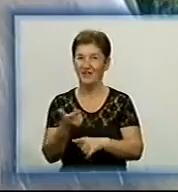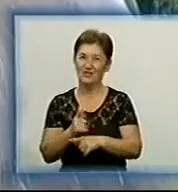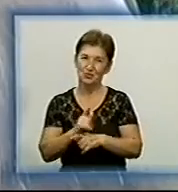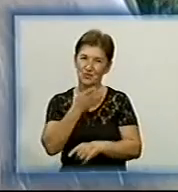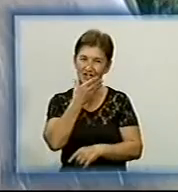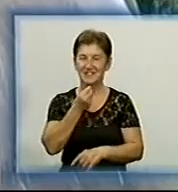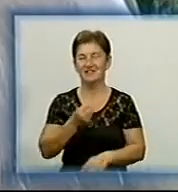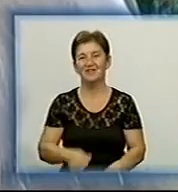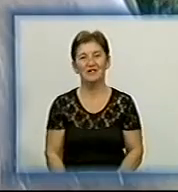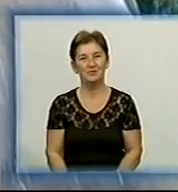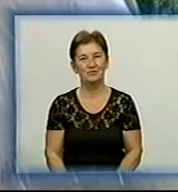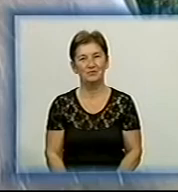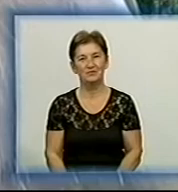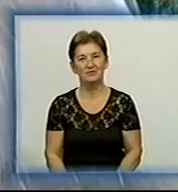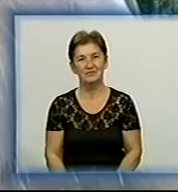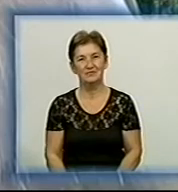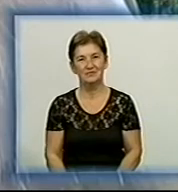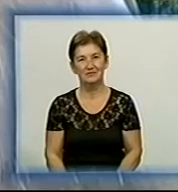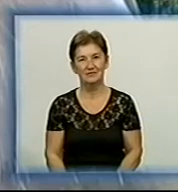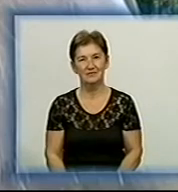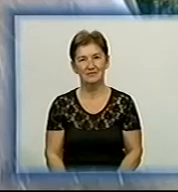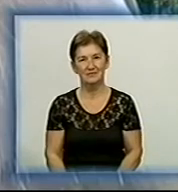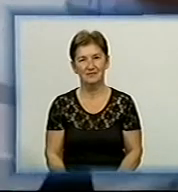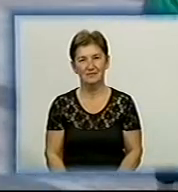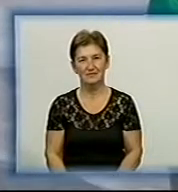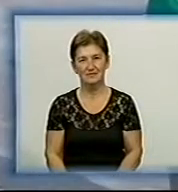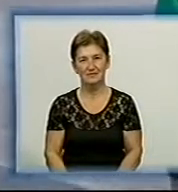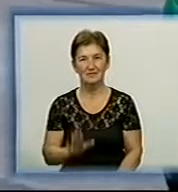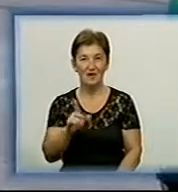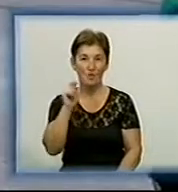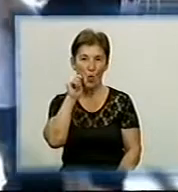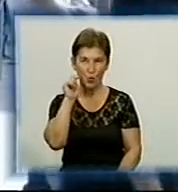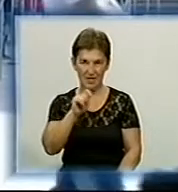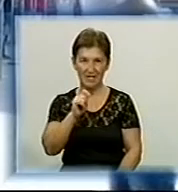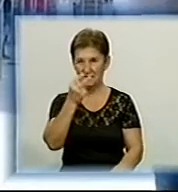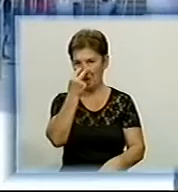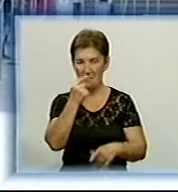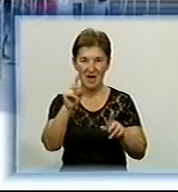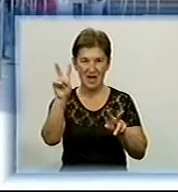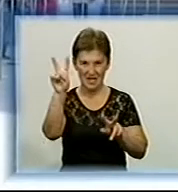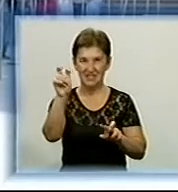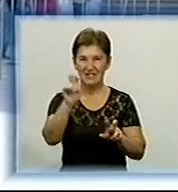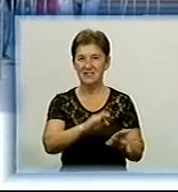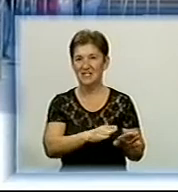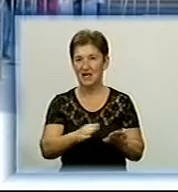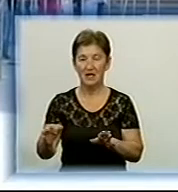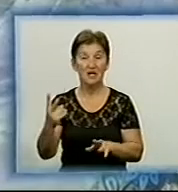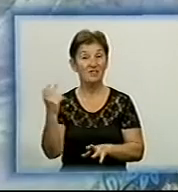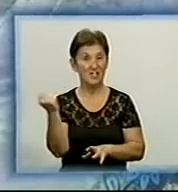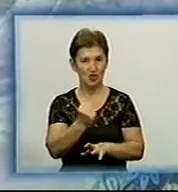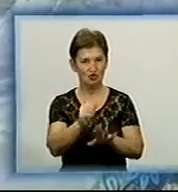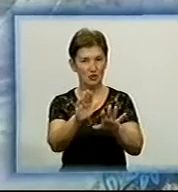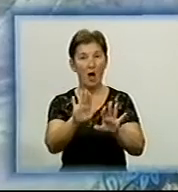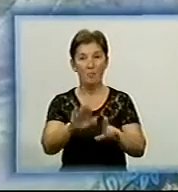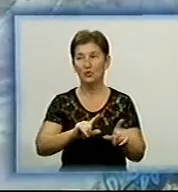тісно, дуже в українському стилі У Кіровограді Пава стоятиме два тижні, потім